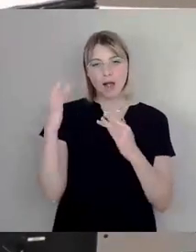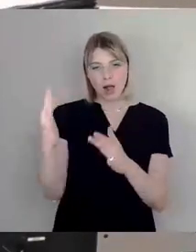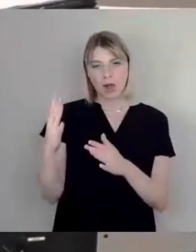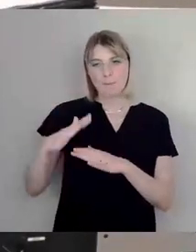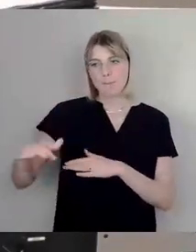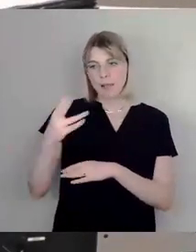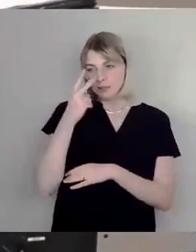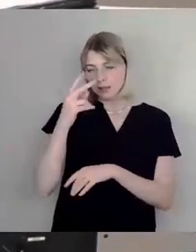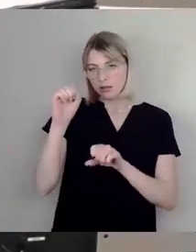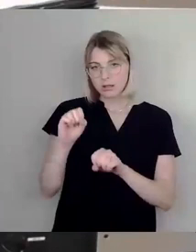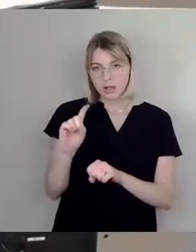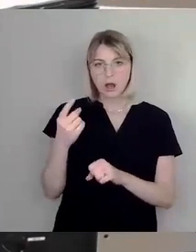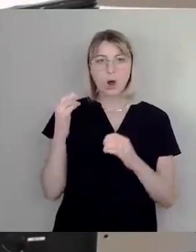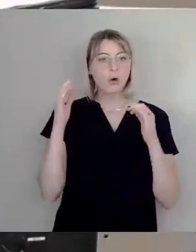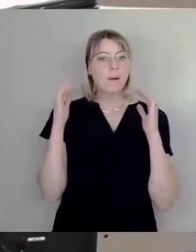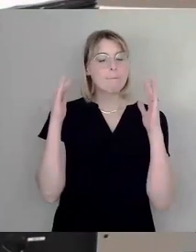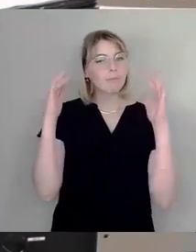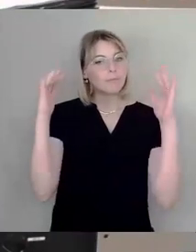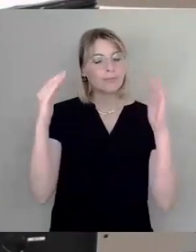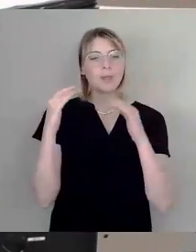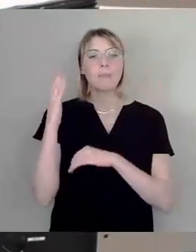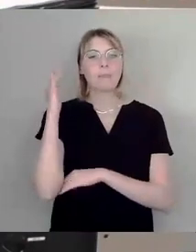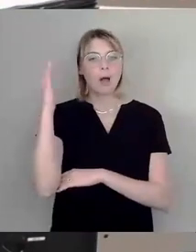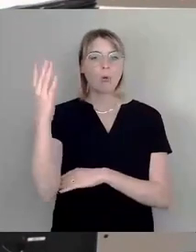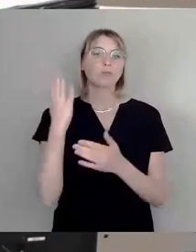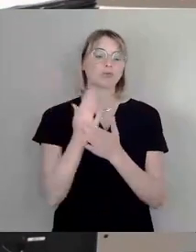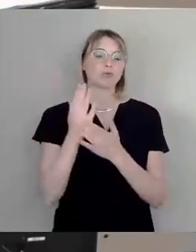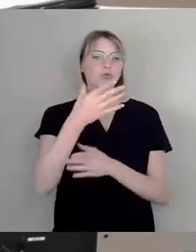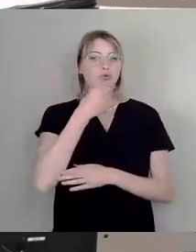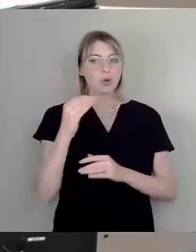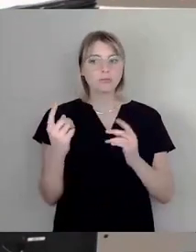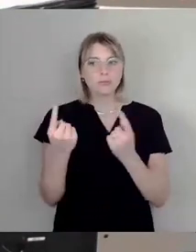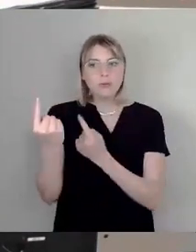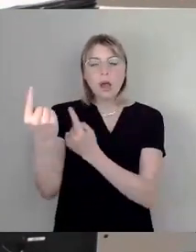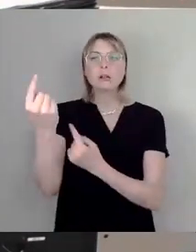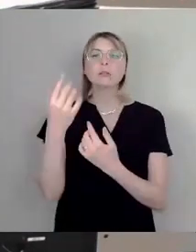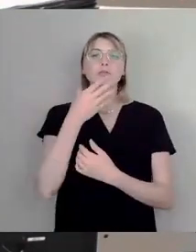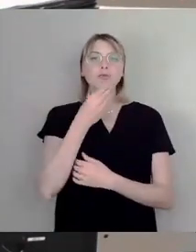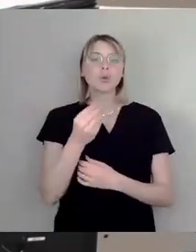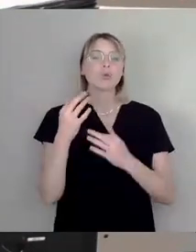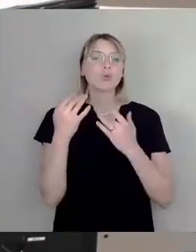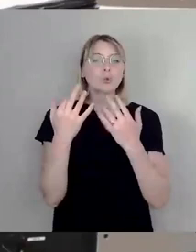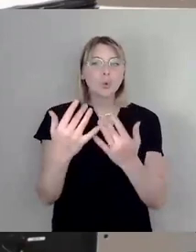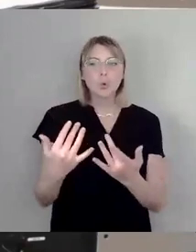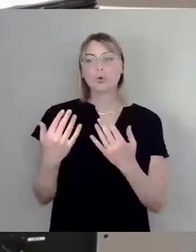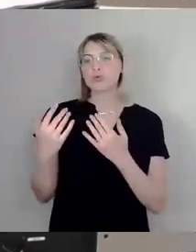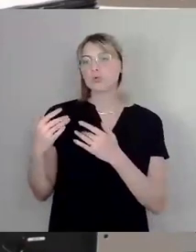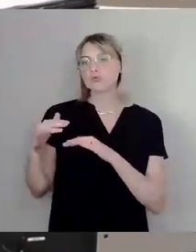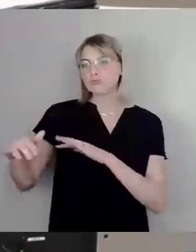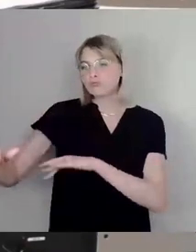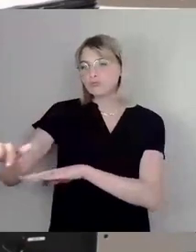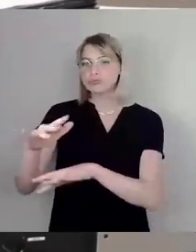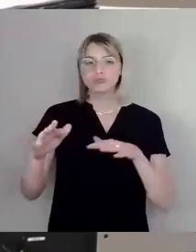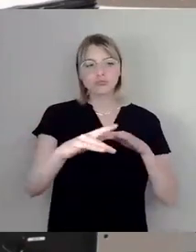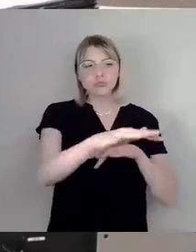gut aufgewachsen dort und es ist eine sehr naturnahe Begrünung dort gemacht worden, also nichts